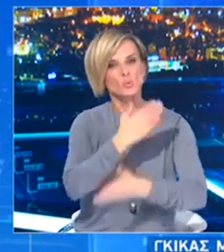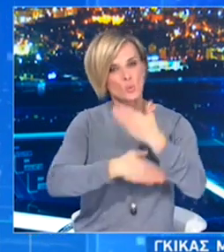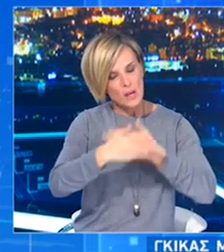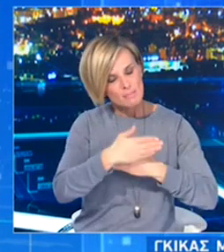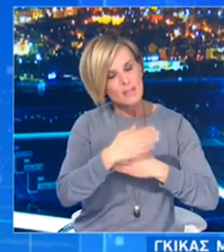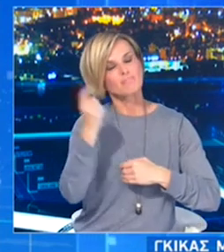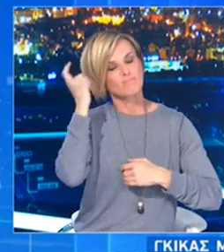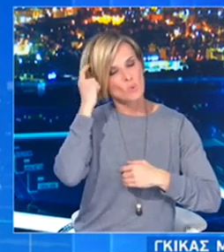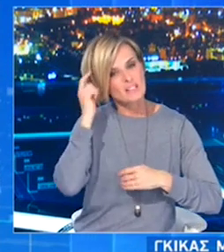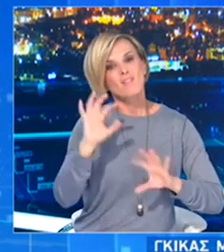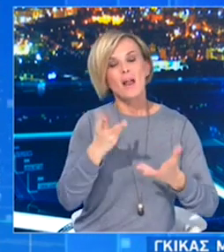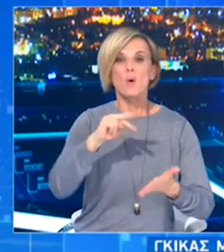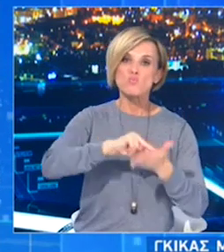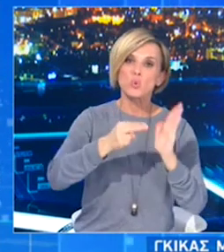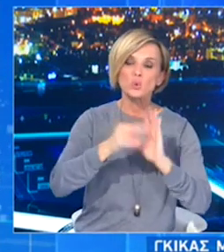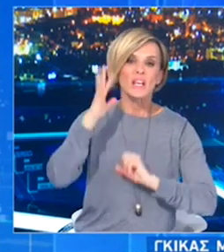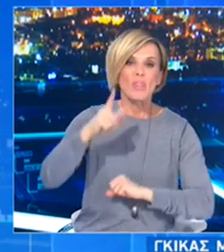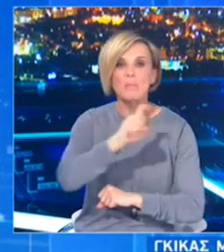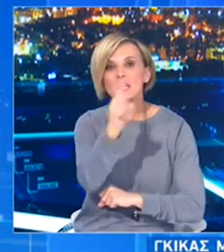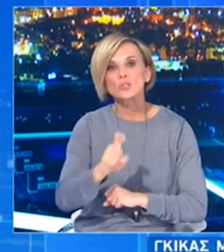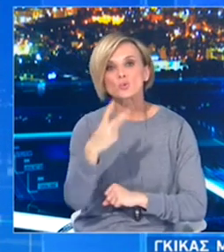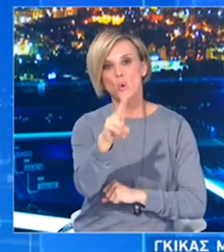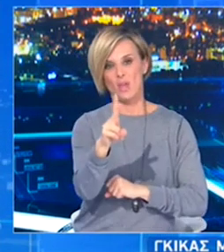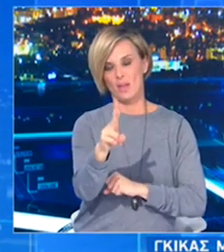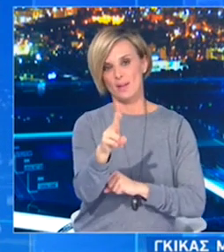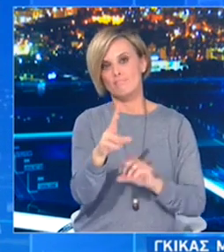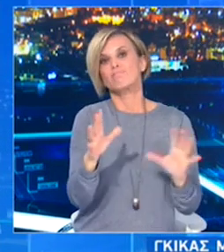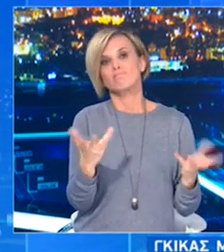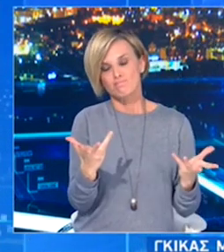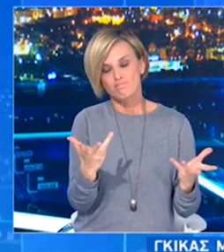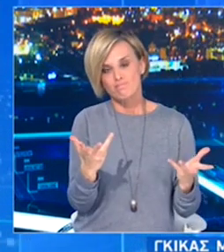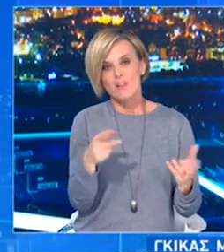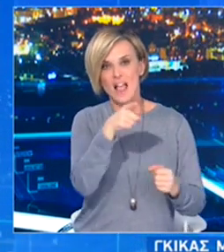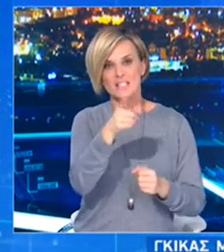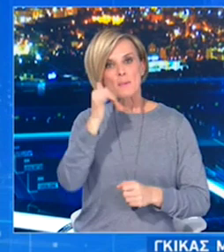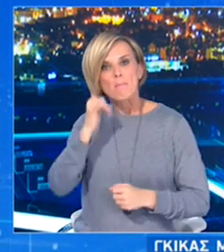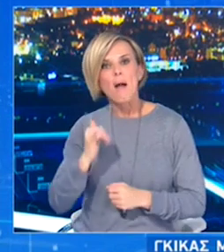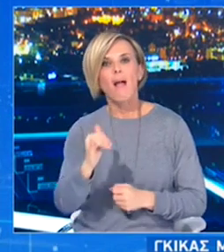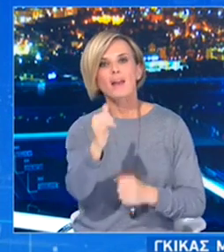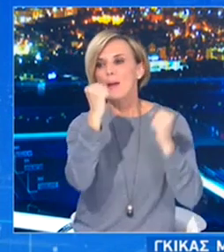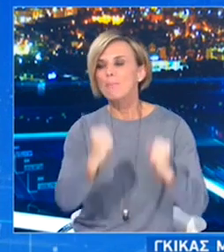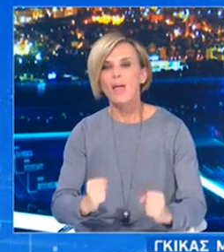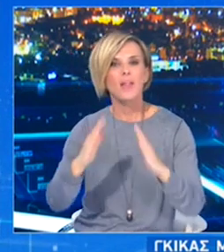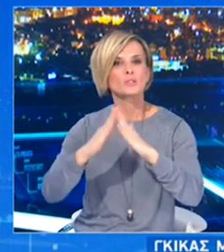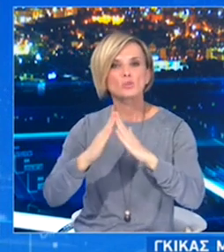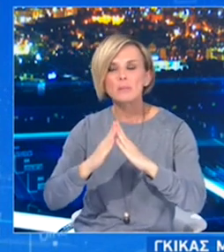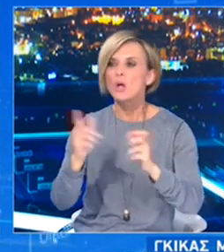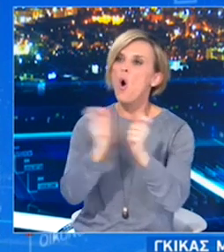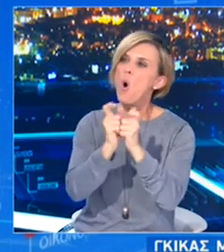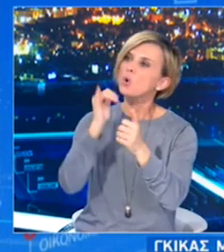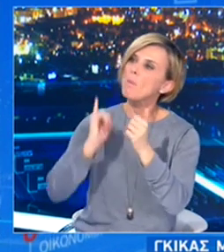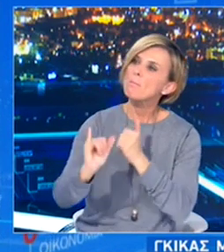προσεκτικοί στην καθημερινότητά σας. Ίσως επειδή βρίσκεστε μακριά από τις μεγάλες πόλεις, να αισθάνεστε ότι είστε ασφαλείς, ότι ο ιός δεν σας αφορά.